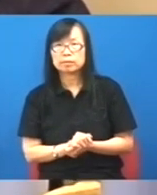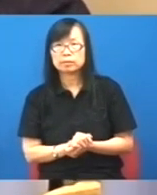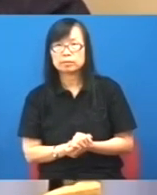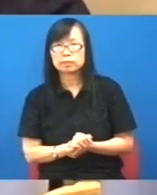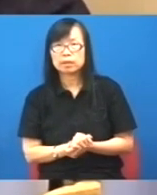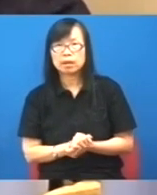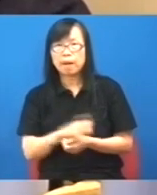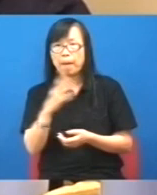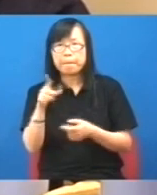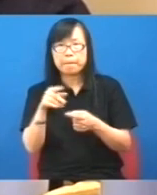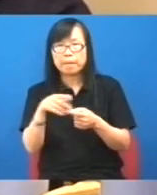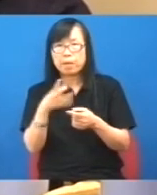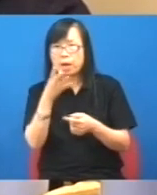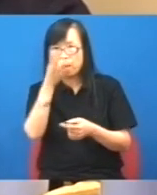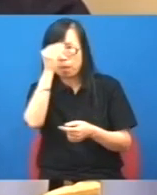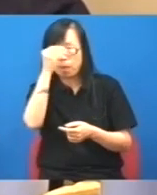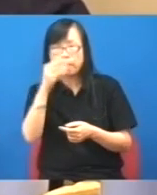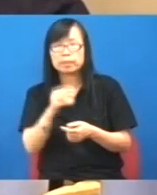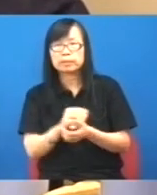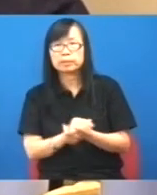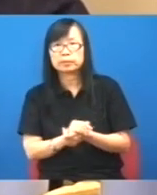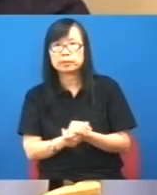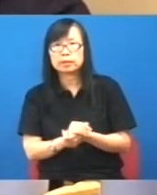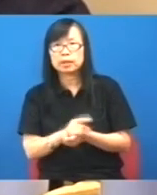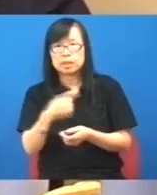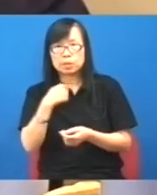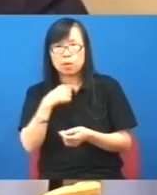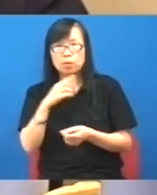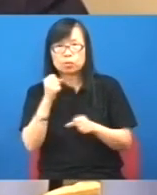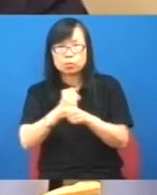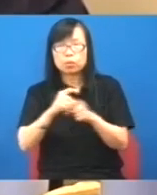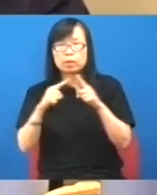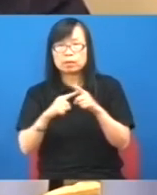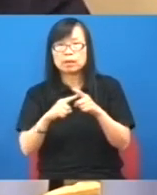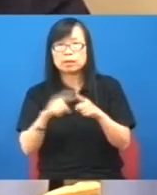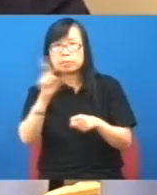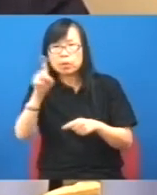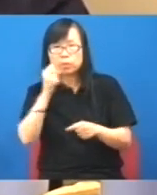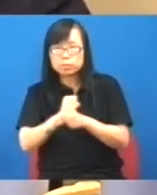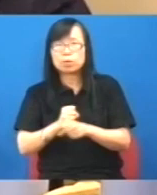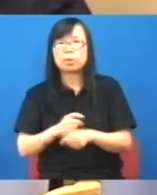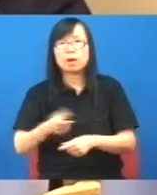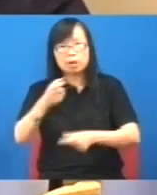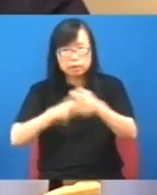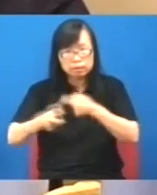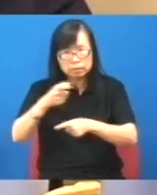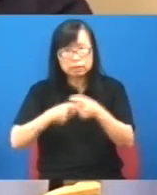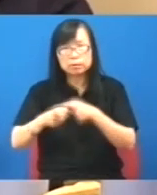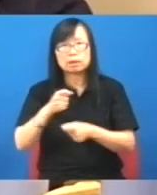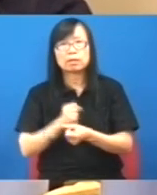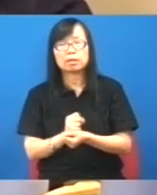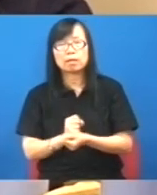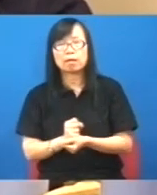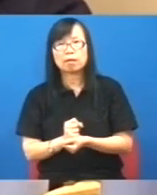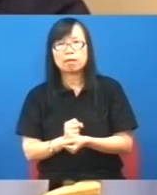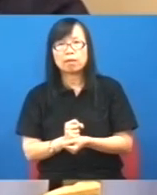不是大的學問學問是甚麼就是做人的道理即是你怎樣處理這些東西經濟學是經濟經國制勢